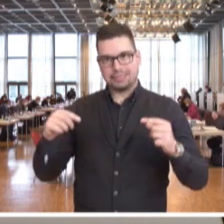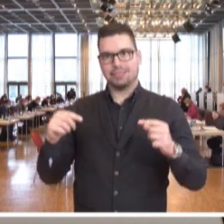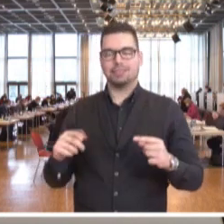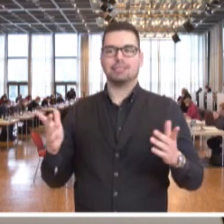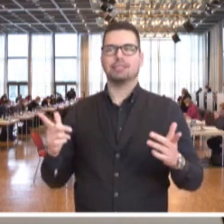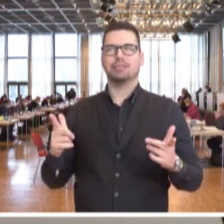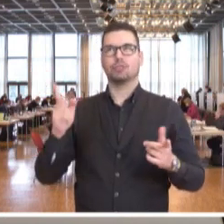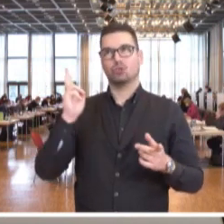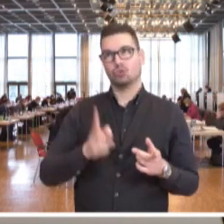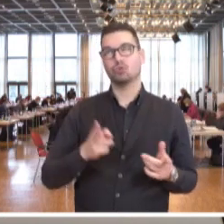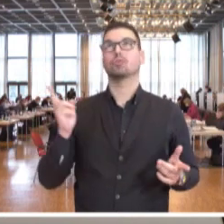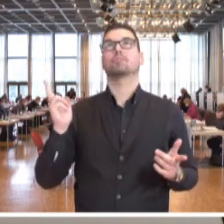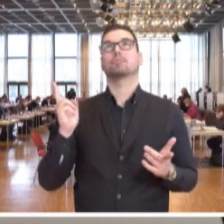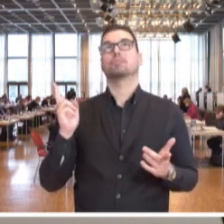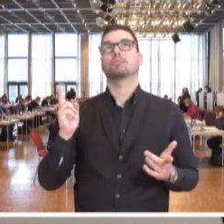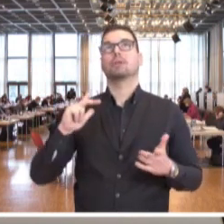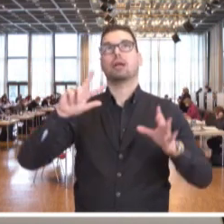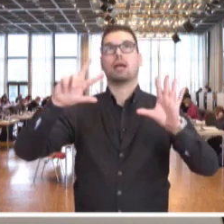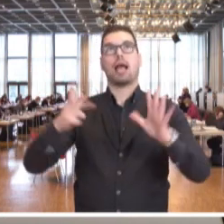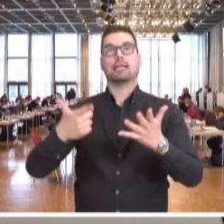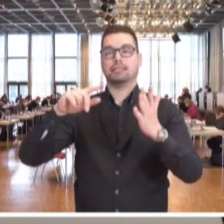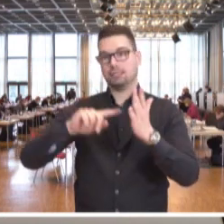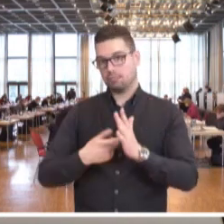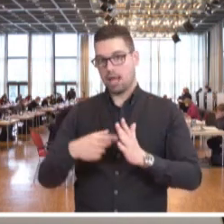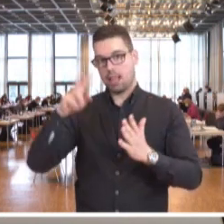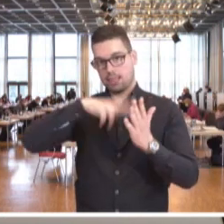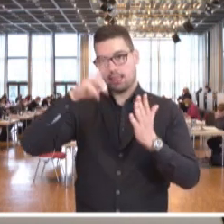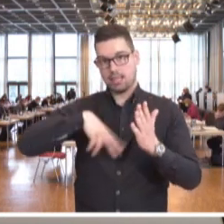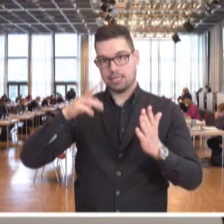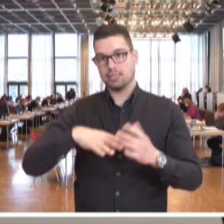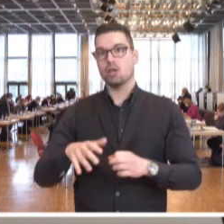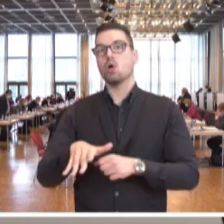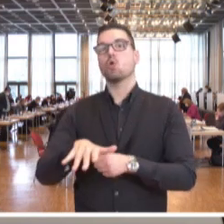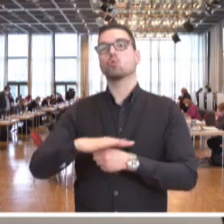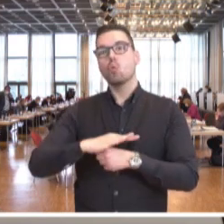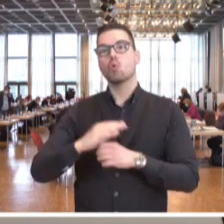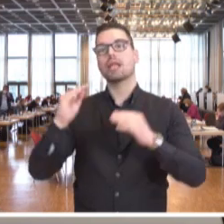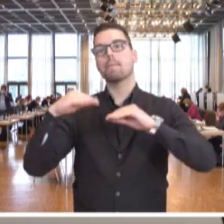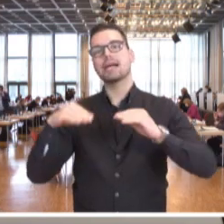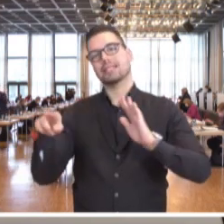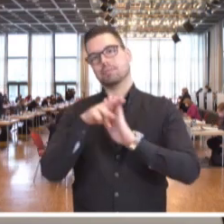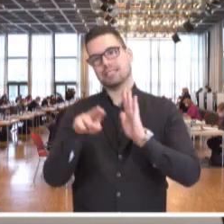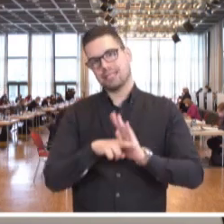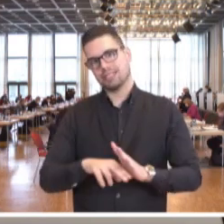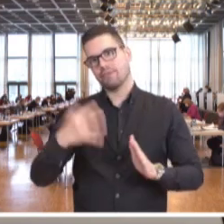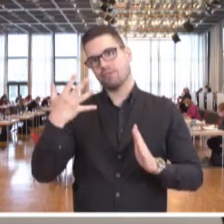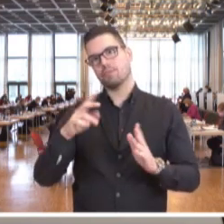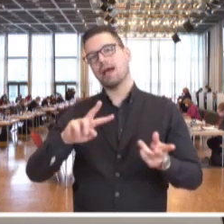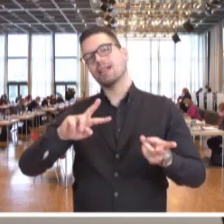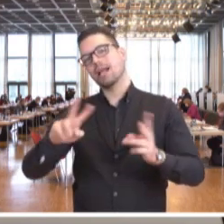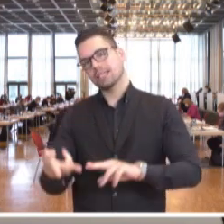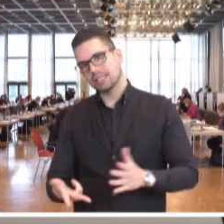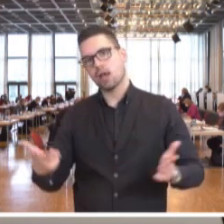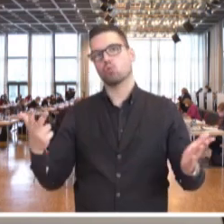richtig recherchiert habe, zum achten Mal Lesungen zum Covid-19-Maßnahmengesetz, zum fünften Mal Änderungen